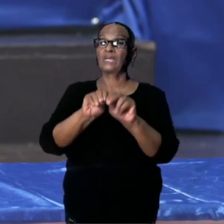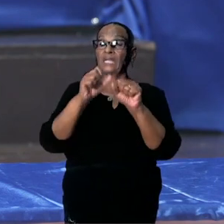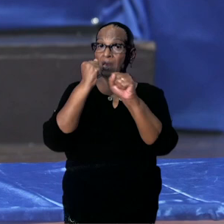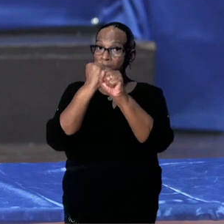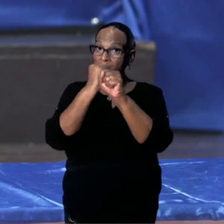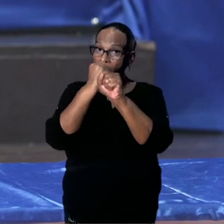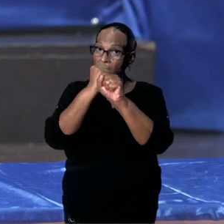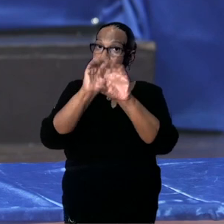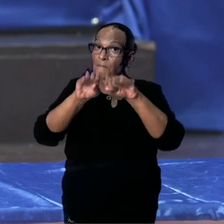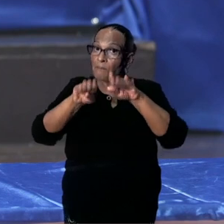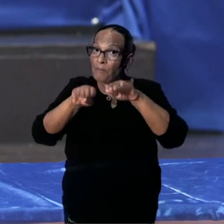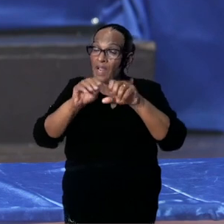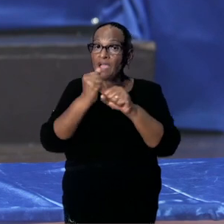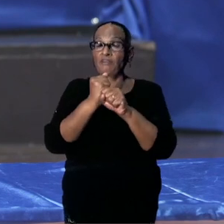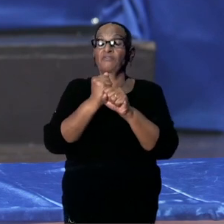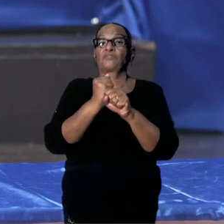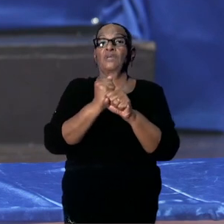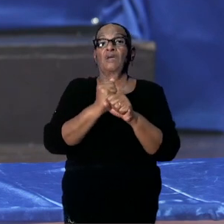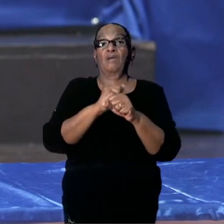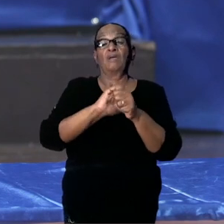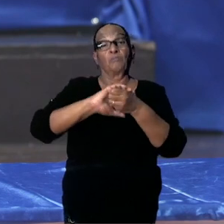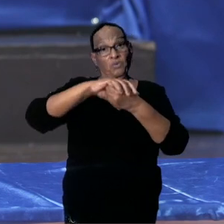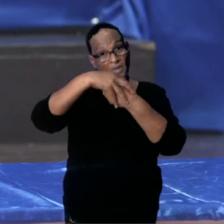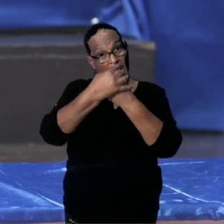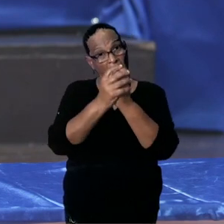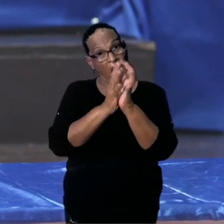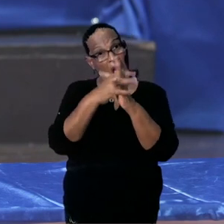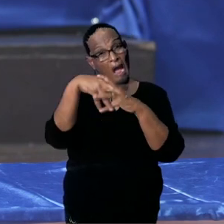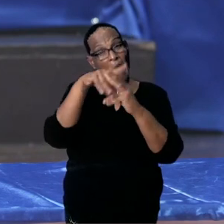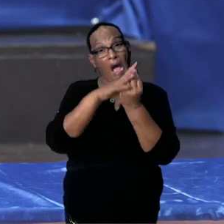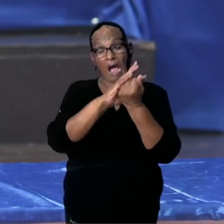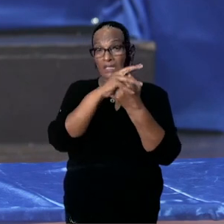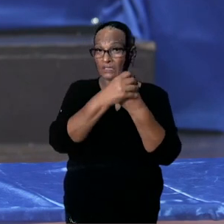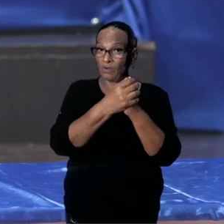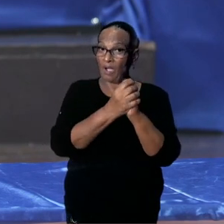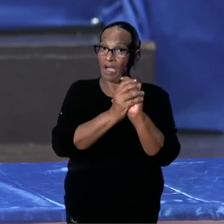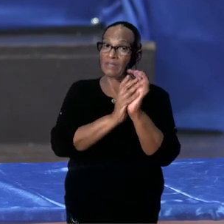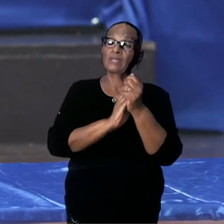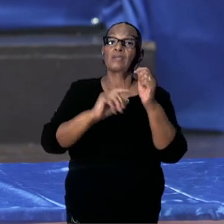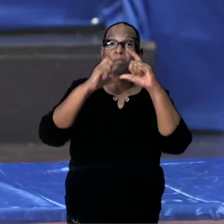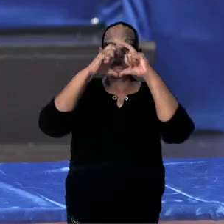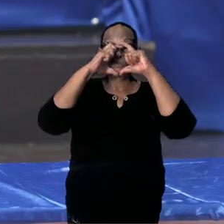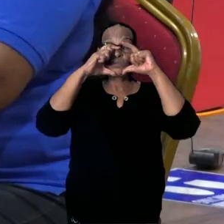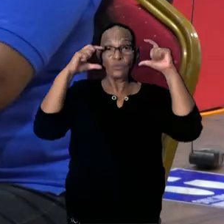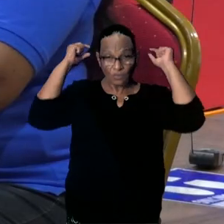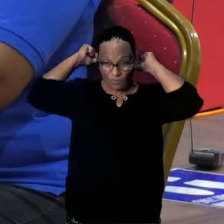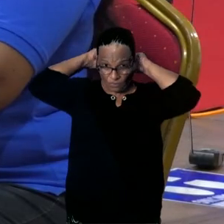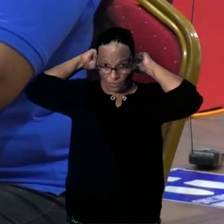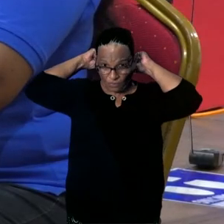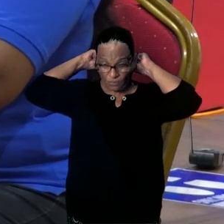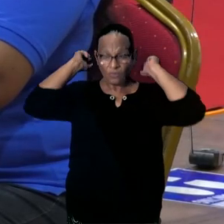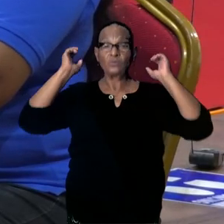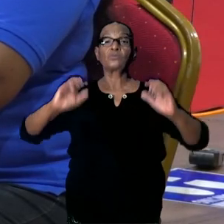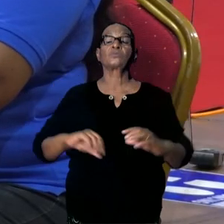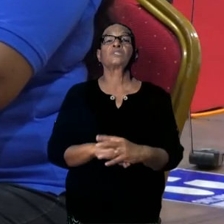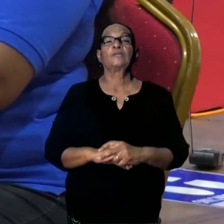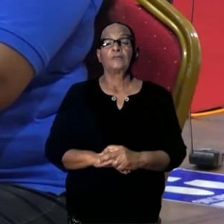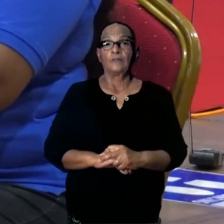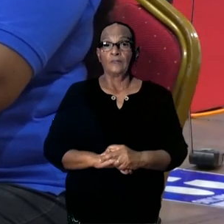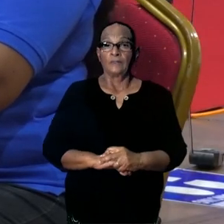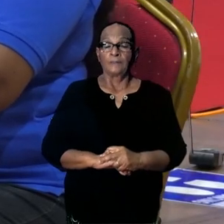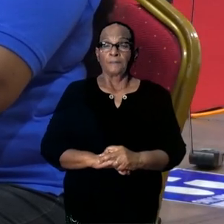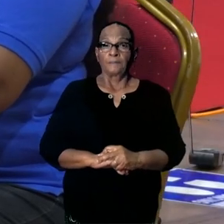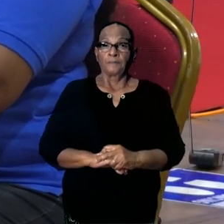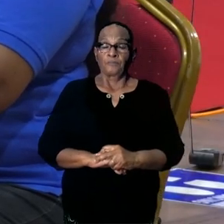bekende Mohana maatregelen als we het zo mogen noemen. Het dragen van een mond-neusbedekking buiten eigen huis.